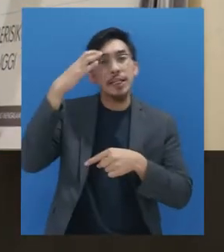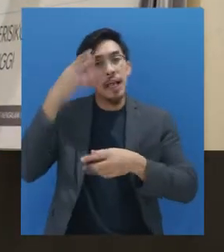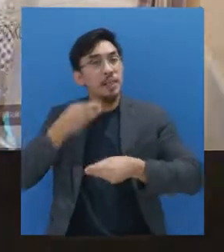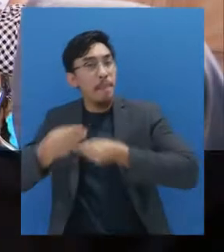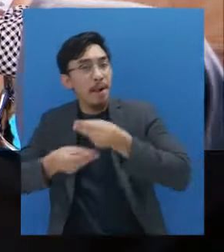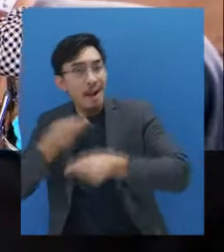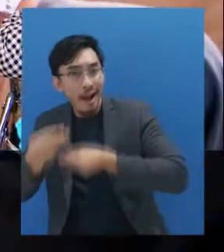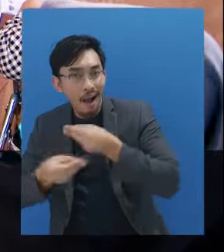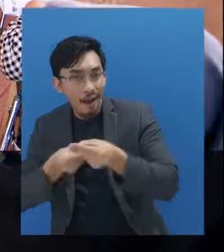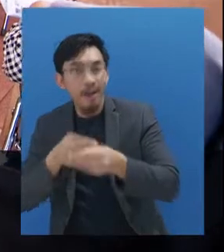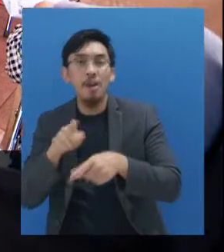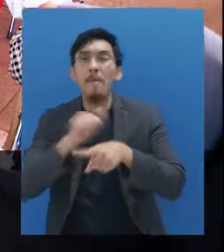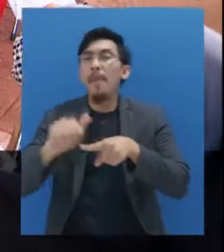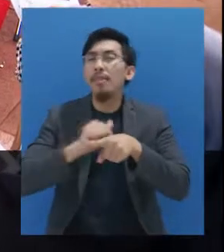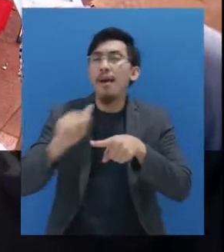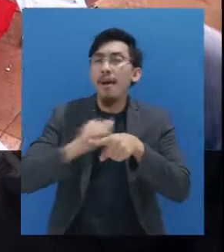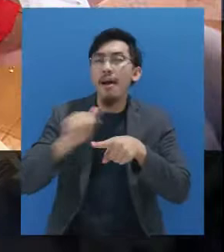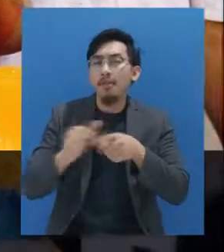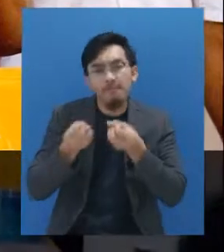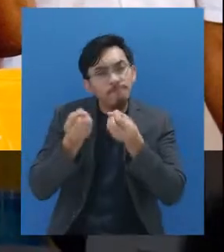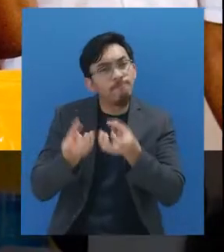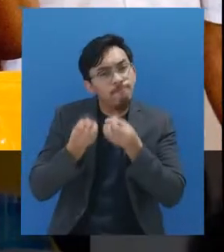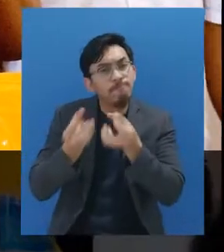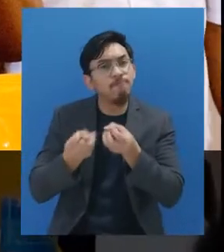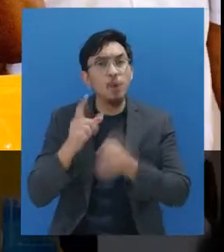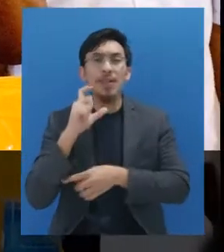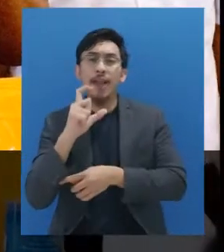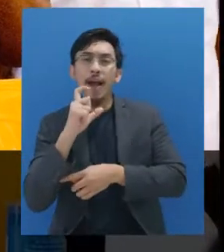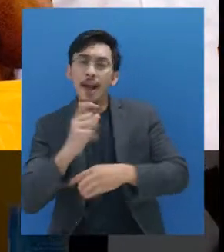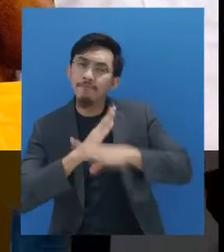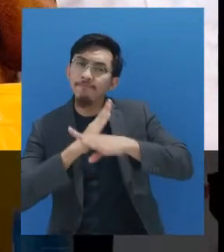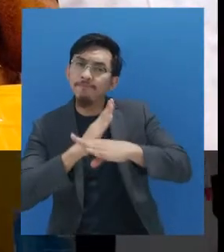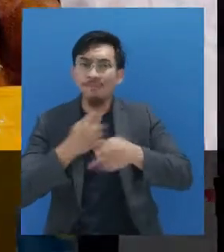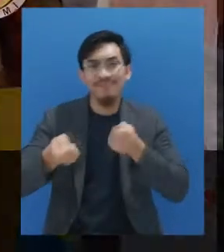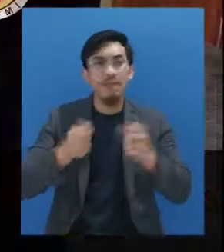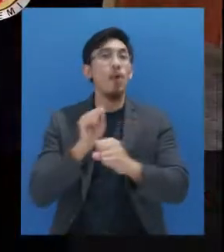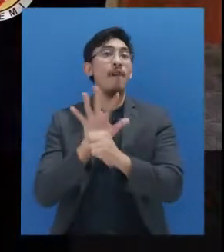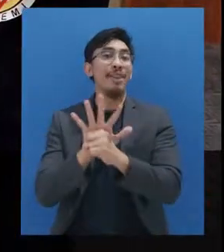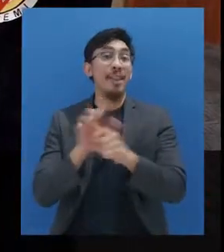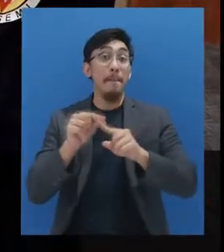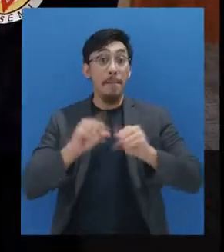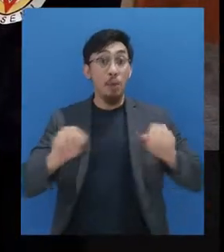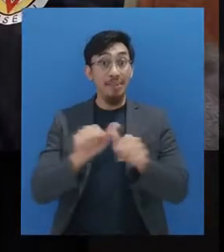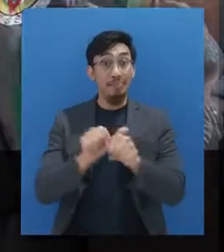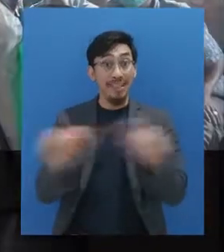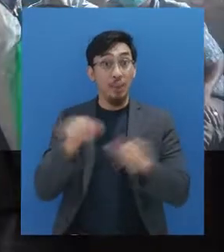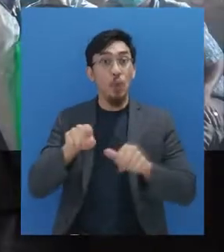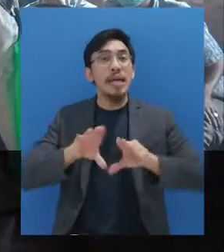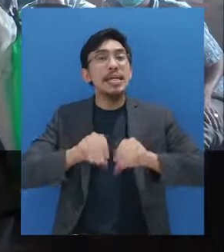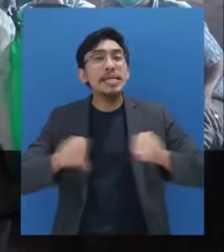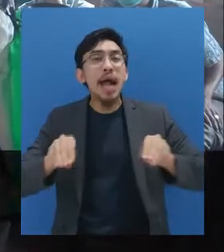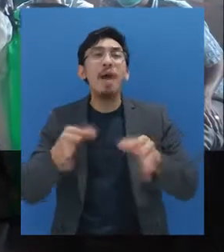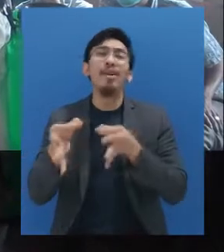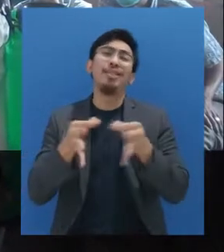Perhubungan, dan Dinas Perdagangan, memberikan pelatihan pencegahan dan pengendalian COVID-19 bagi petugas kebersihan